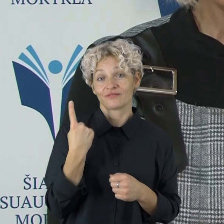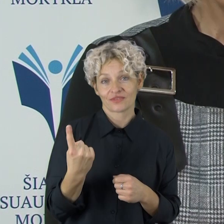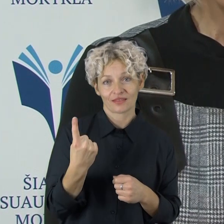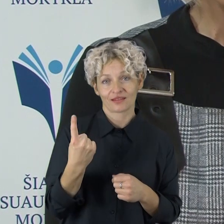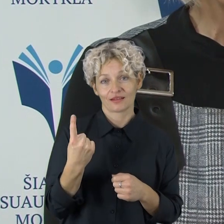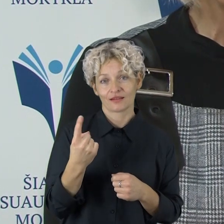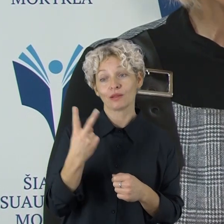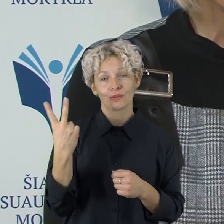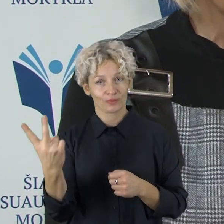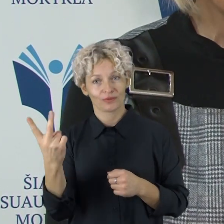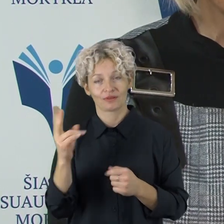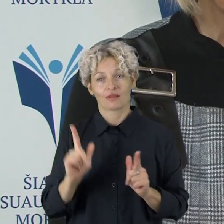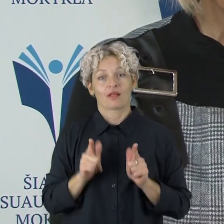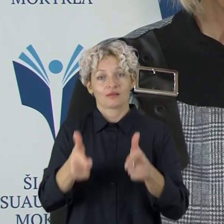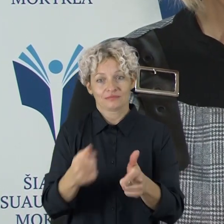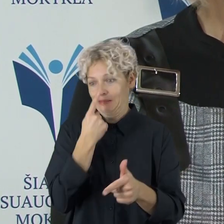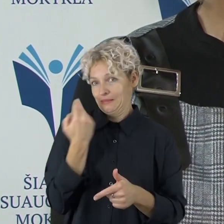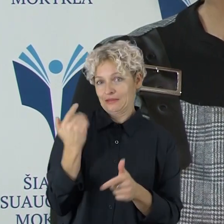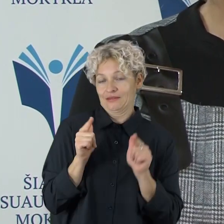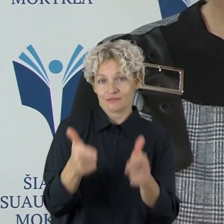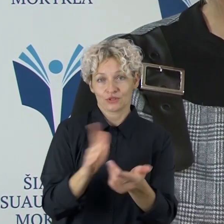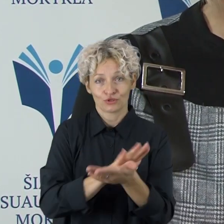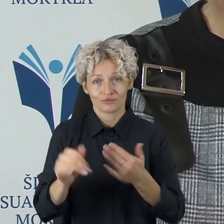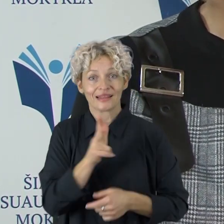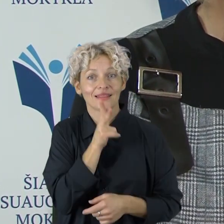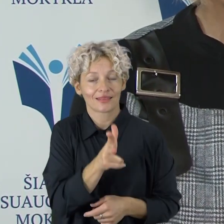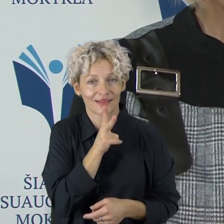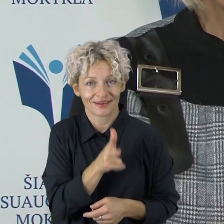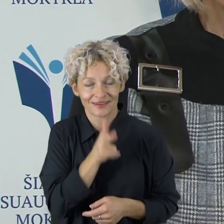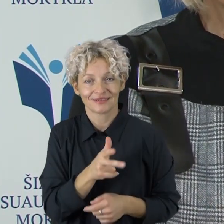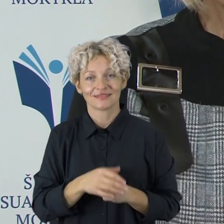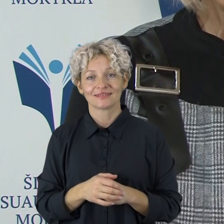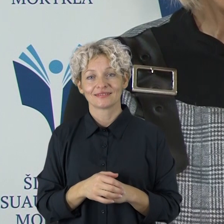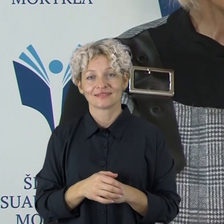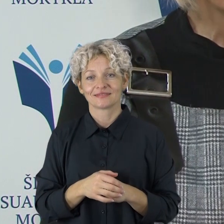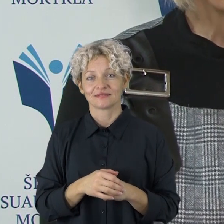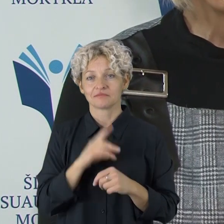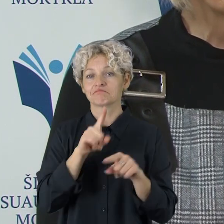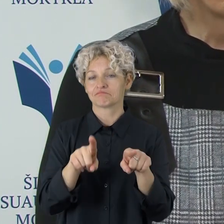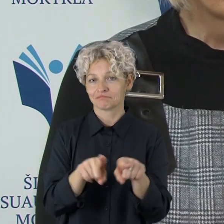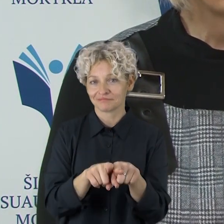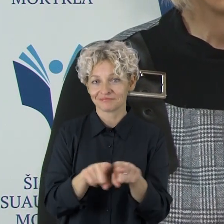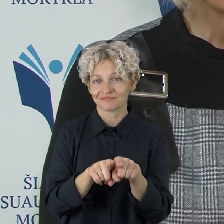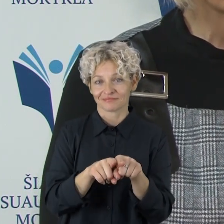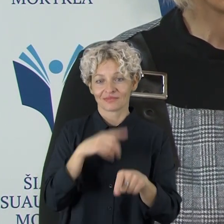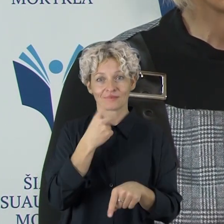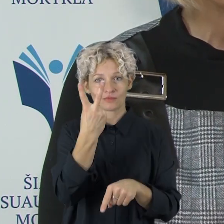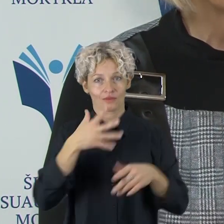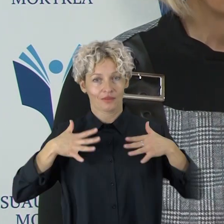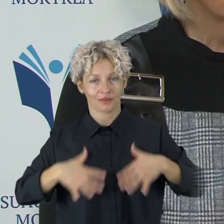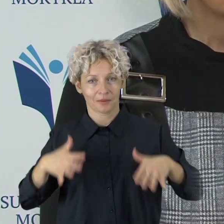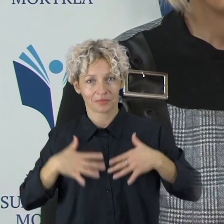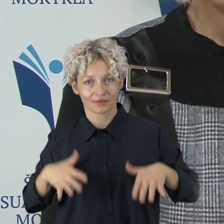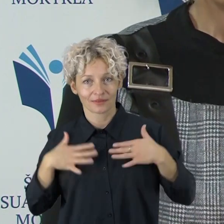įstojo neseniai, du žmonės iš Nigerijos. Taip pat turime iš